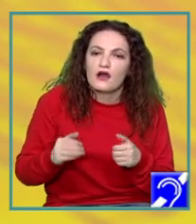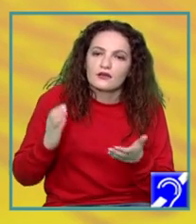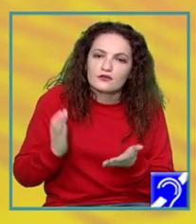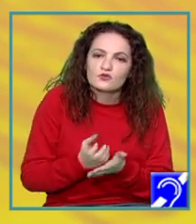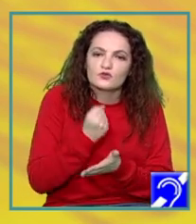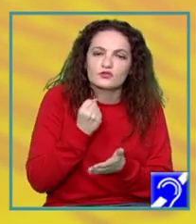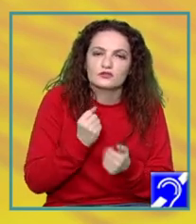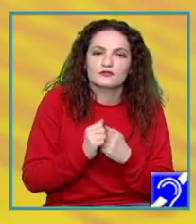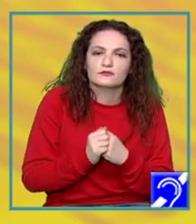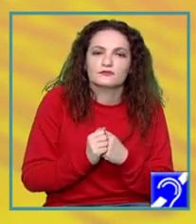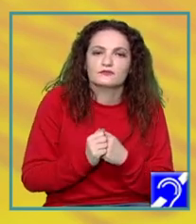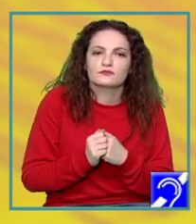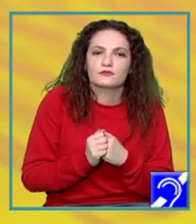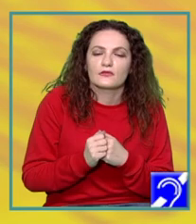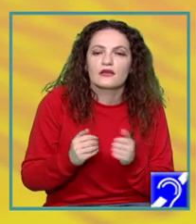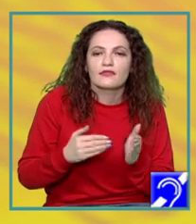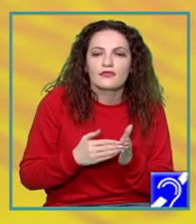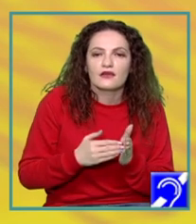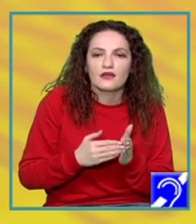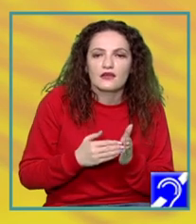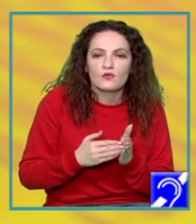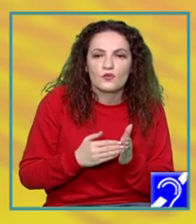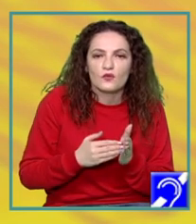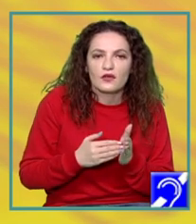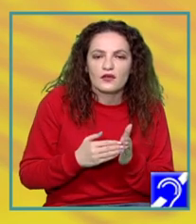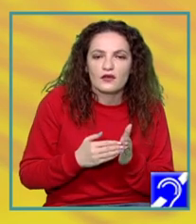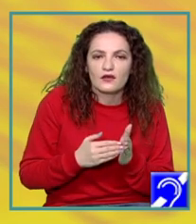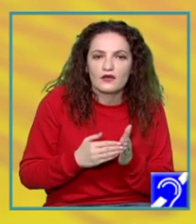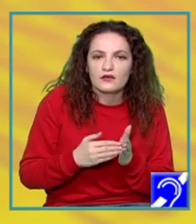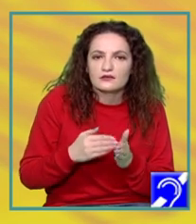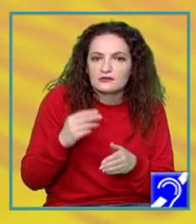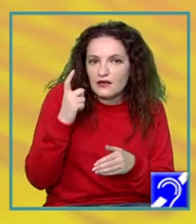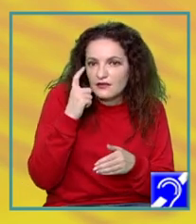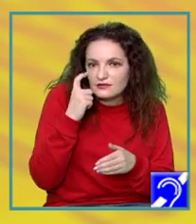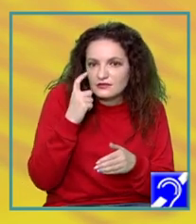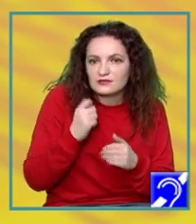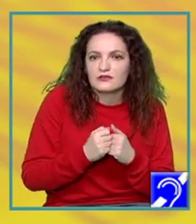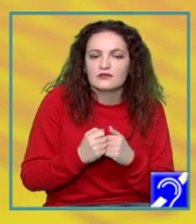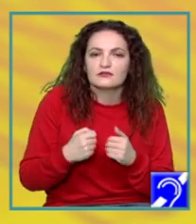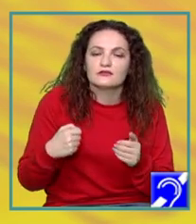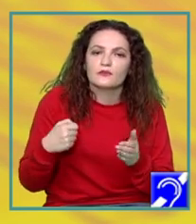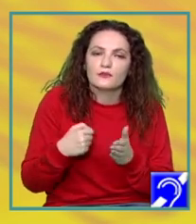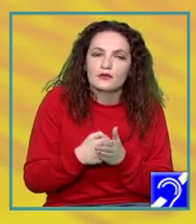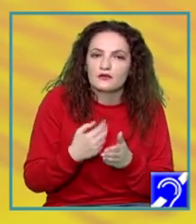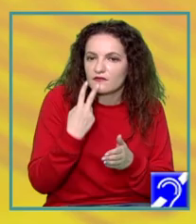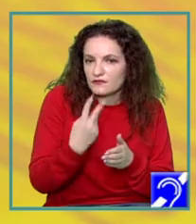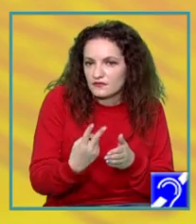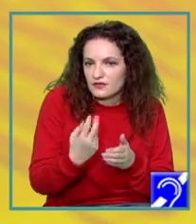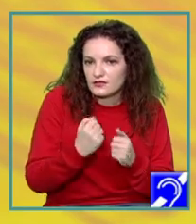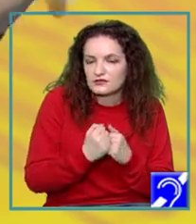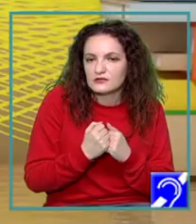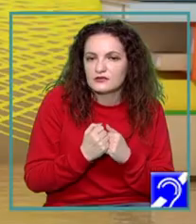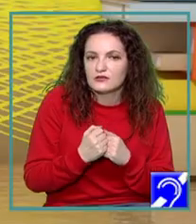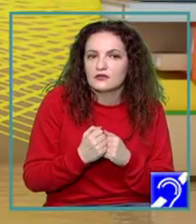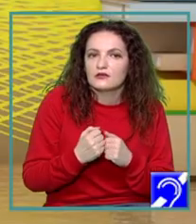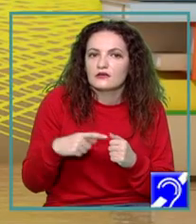chiar vi le doriți. Deci aveți nevoie să exersați un pic înainte să vedeți și rezultatele finale. Însă